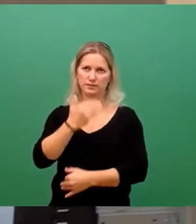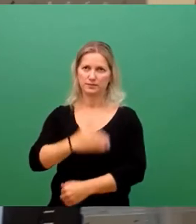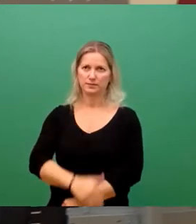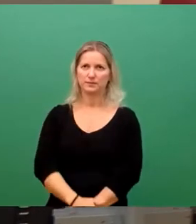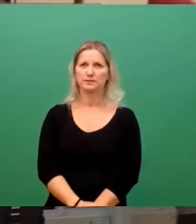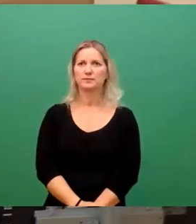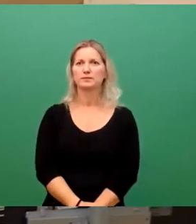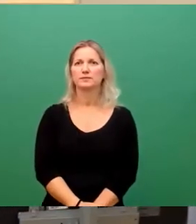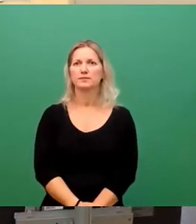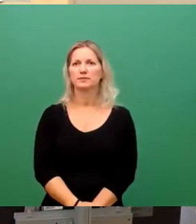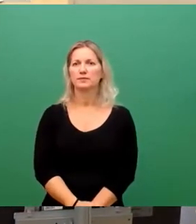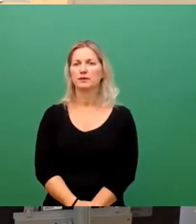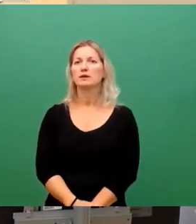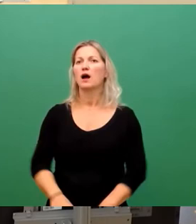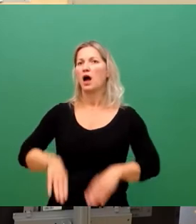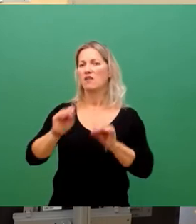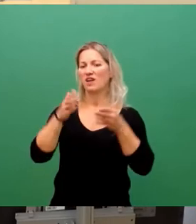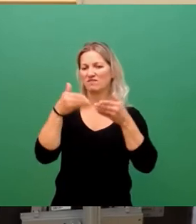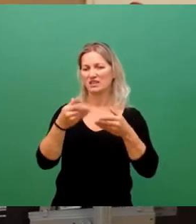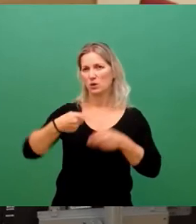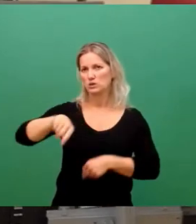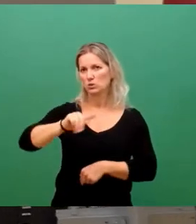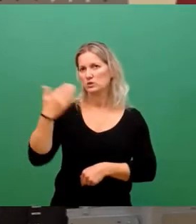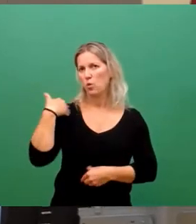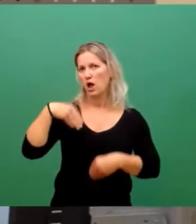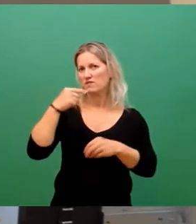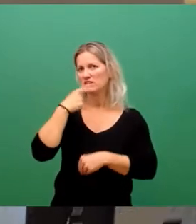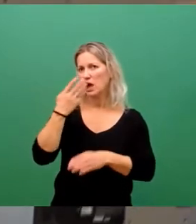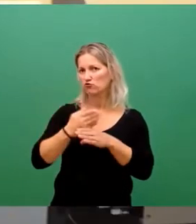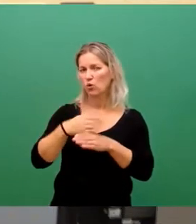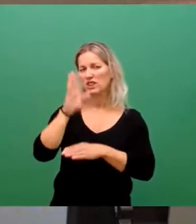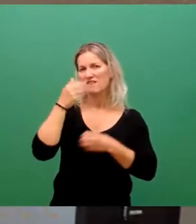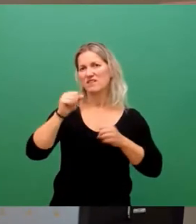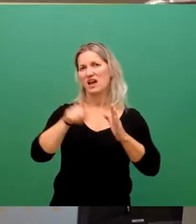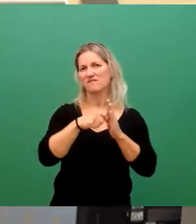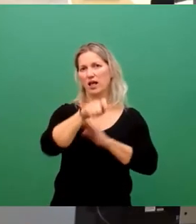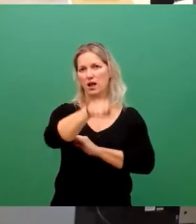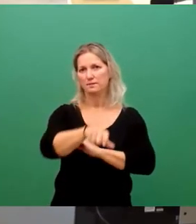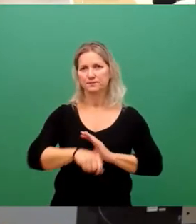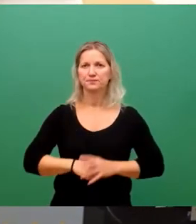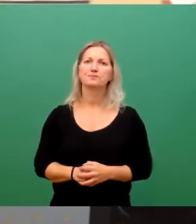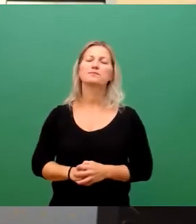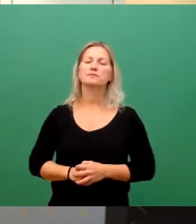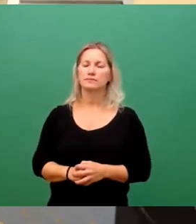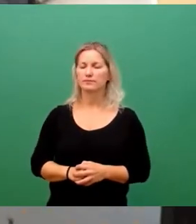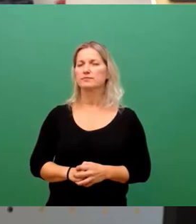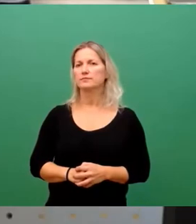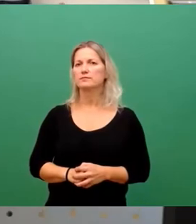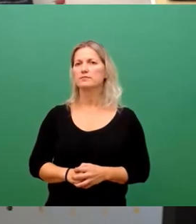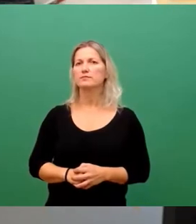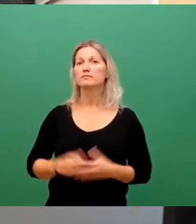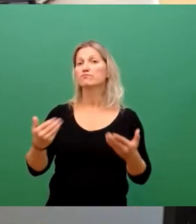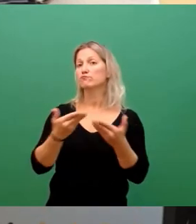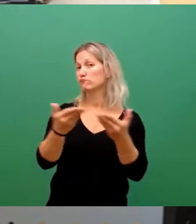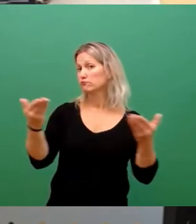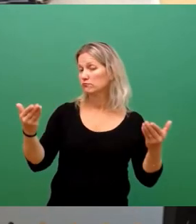So, wir steigen ein in die Fraktionsrunde, wie eingangs gesagt, mit Freien Wählern. Herr Heinrich, bitte. Vielen Dank. Herr Oberbürgermeister, werte